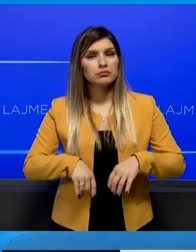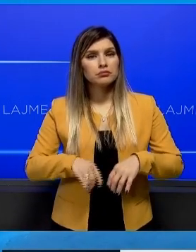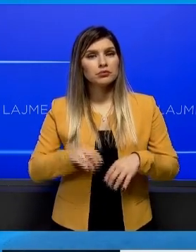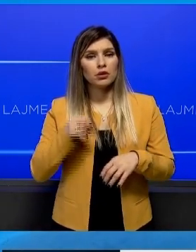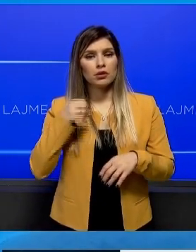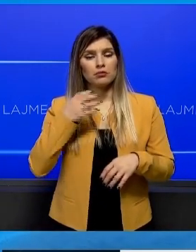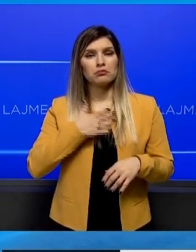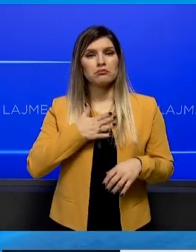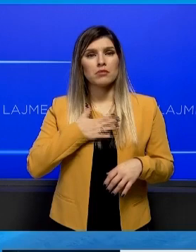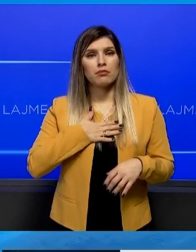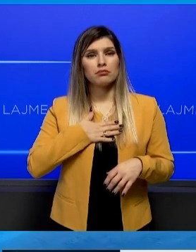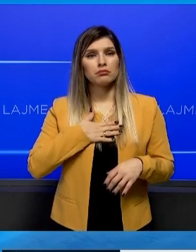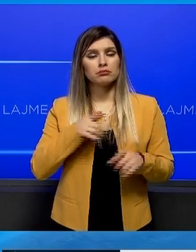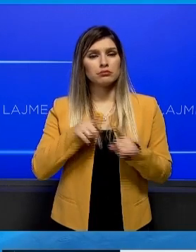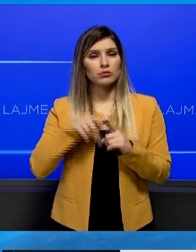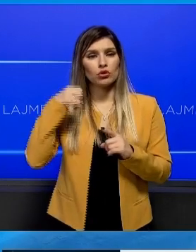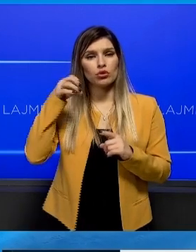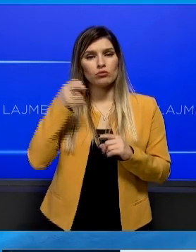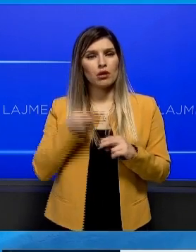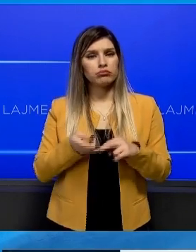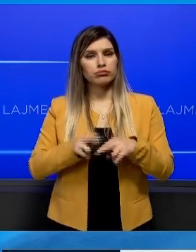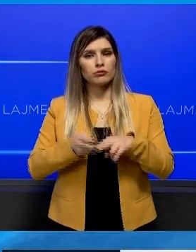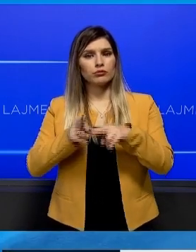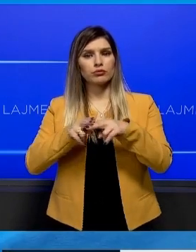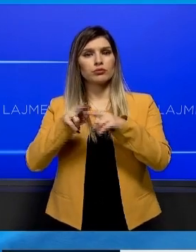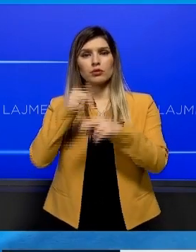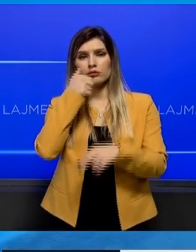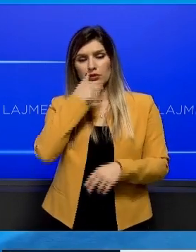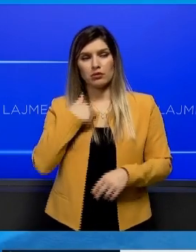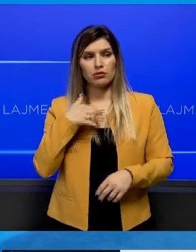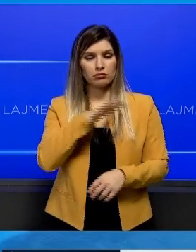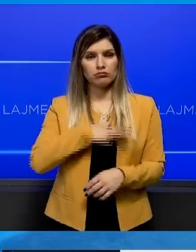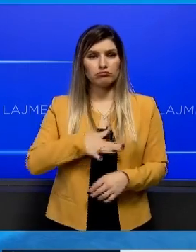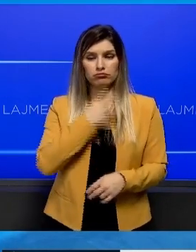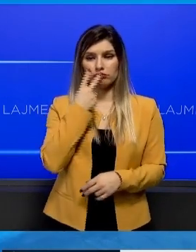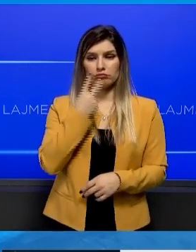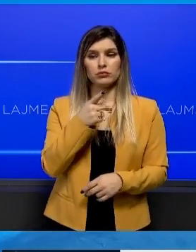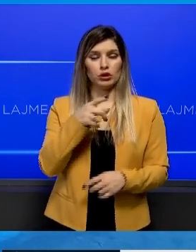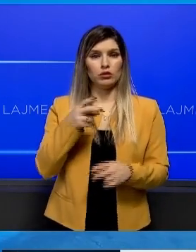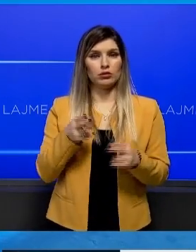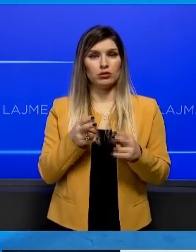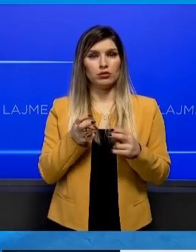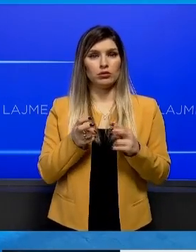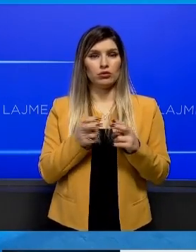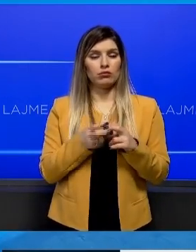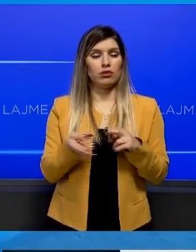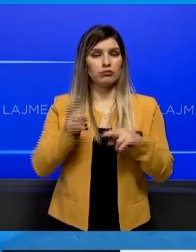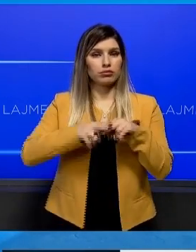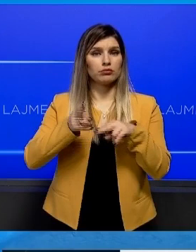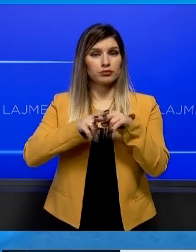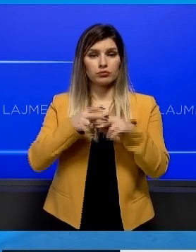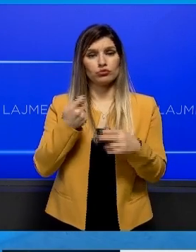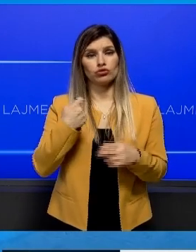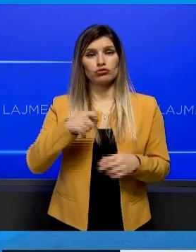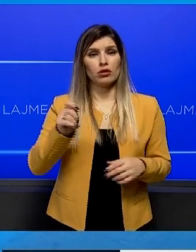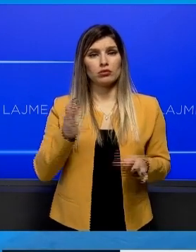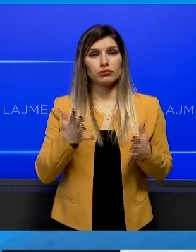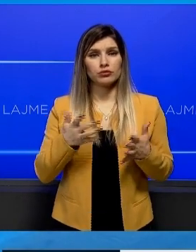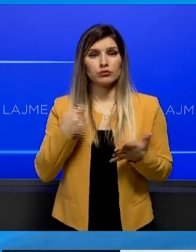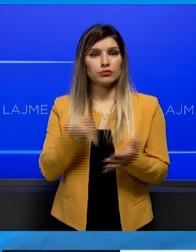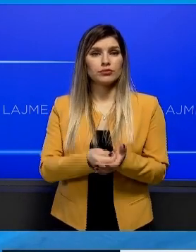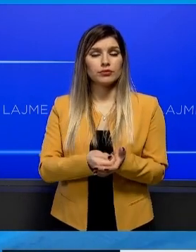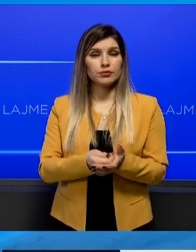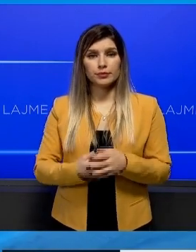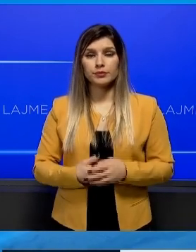të këtë rritje, sepse për shumë nga ne edhe këto taripat e reja janë të pa përbalushme? Po,